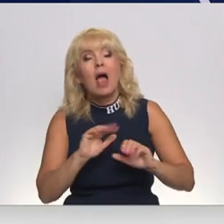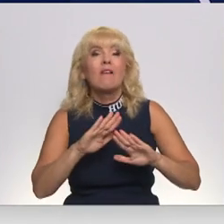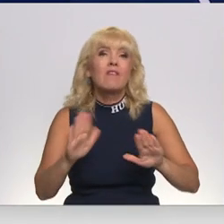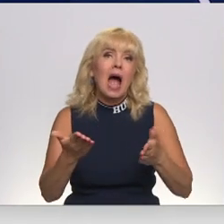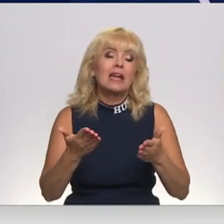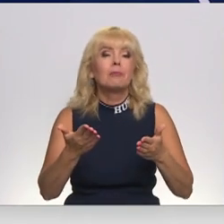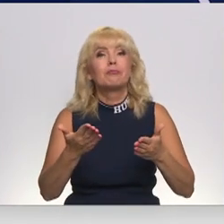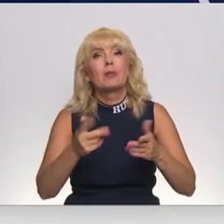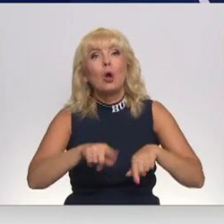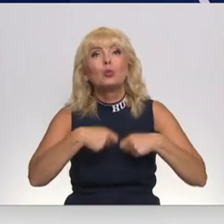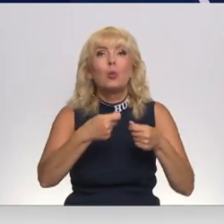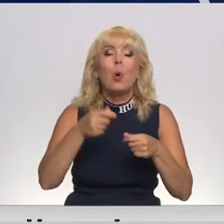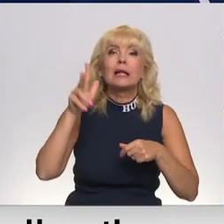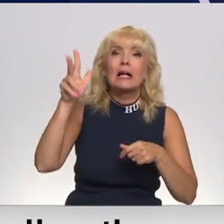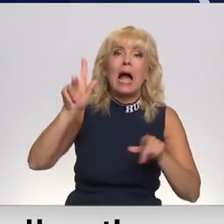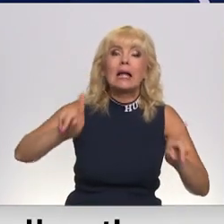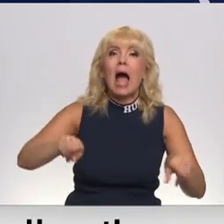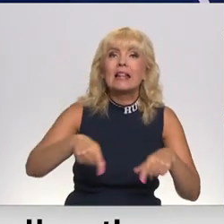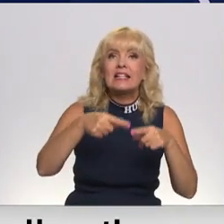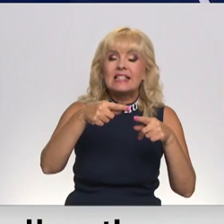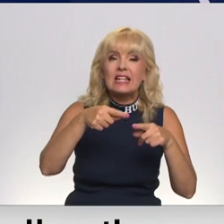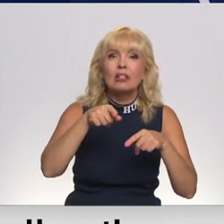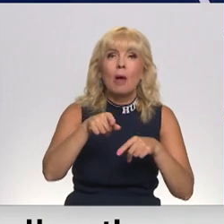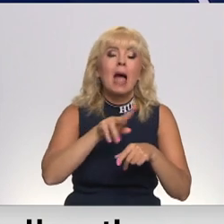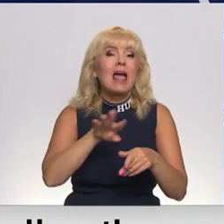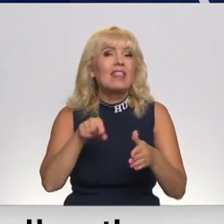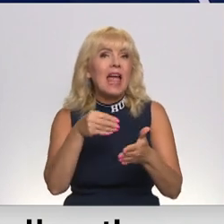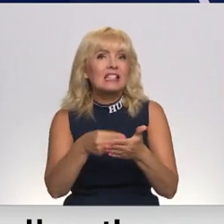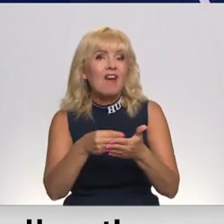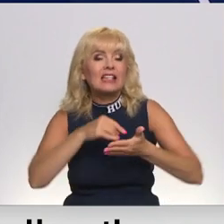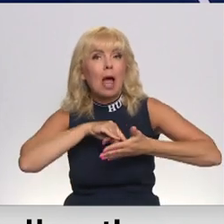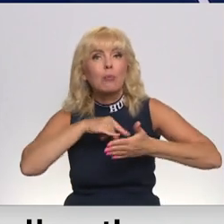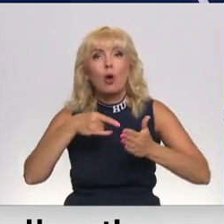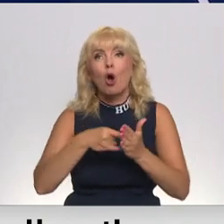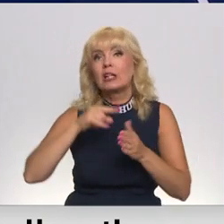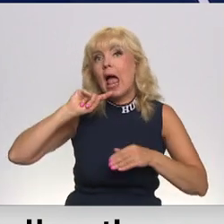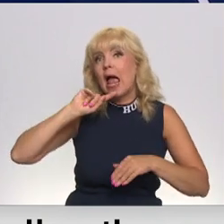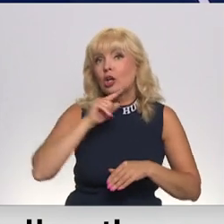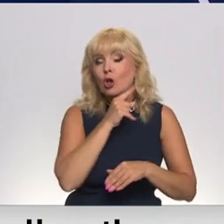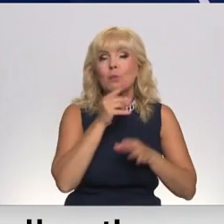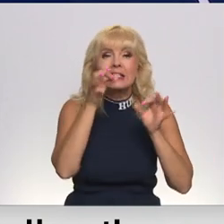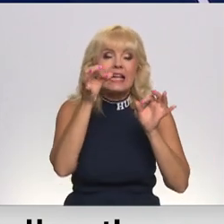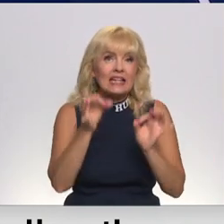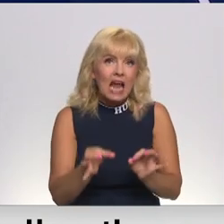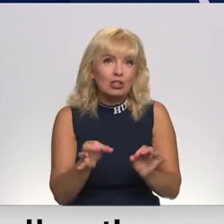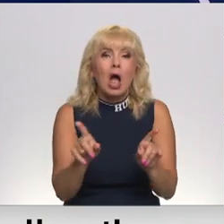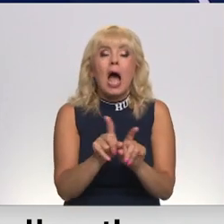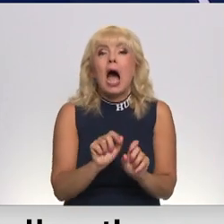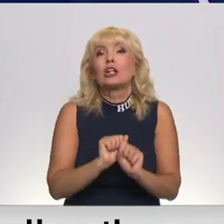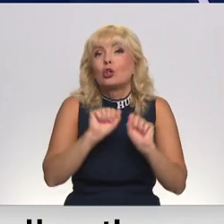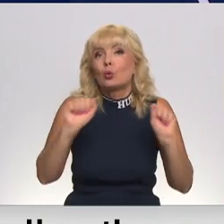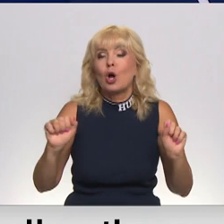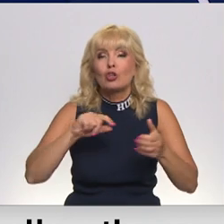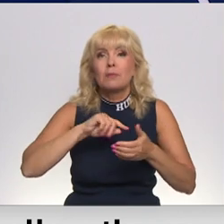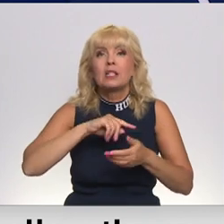garantijas attīstītājiem, neizvērtējot projektus ekonomiski, tiesiski un arī drošības